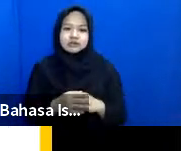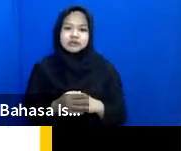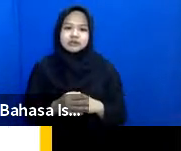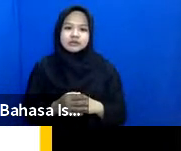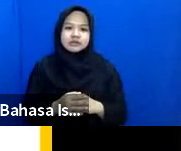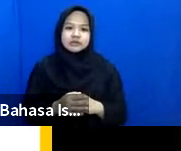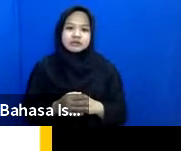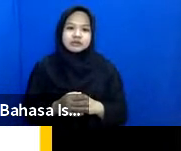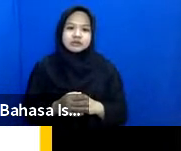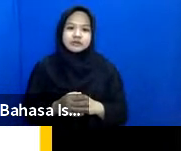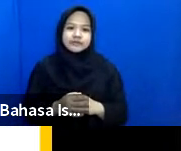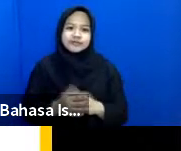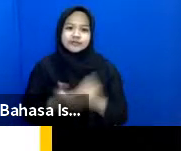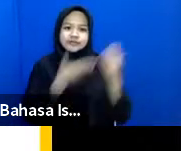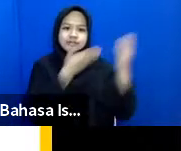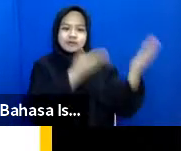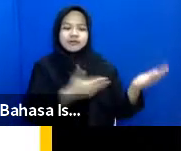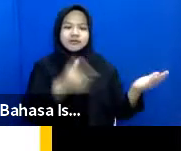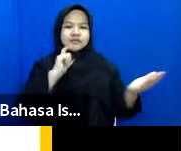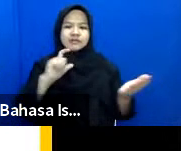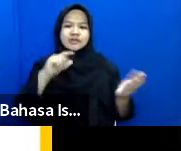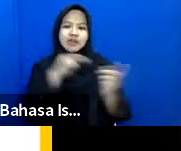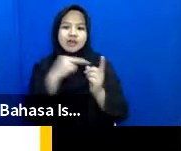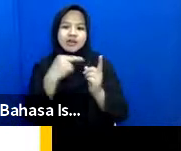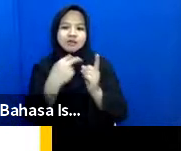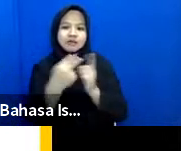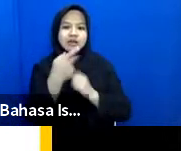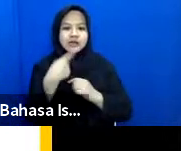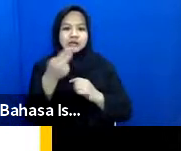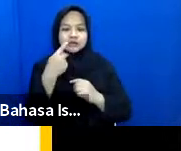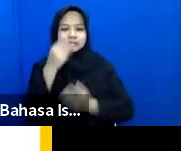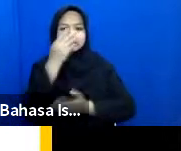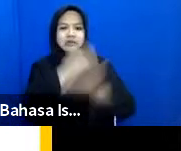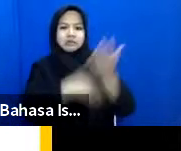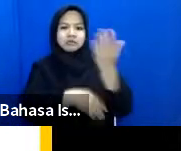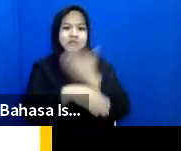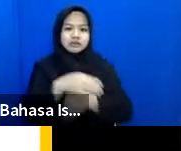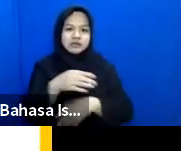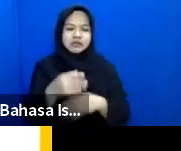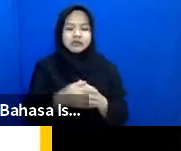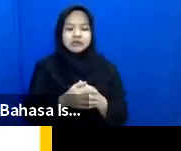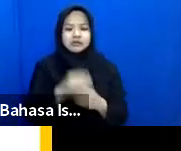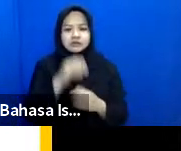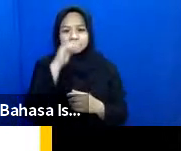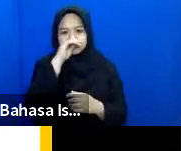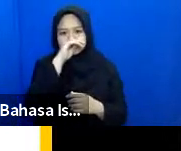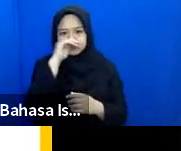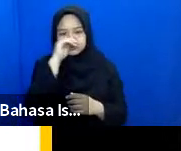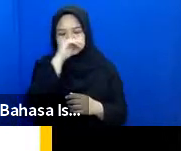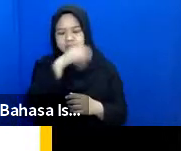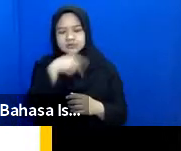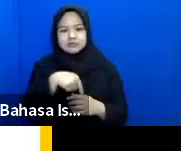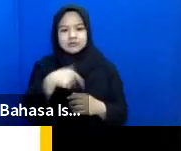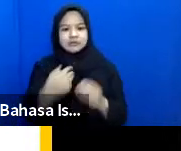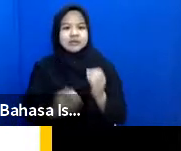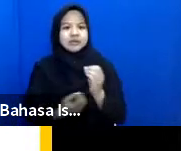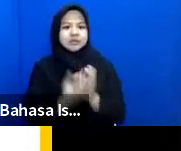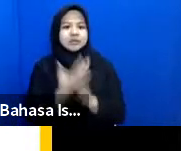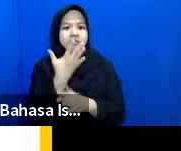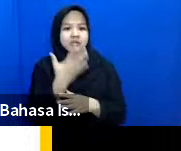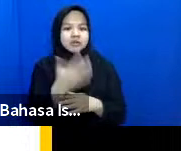ini berkaitan dengan cara pandang kita terhadap disabilitas yang semakin berkembang